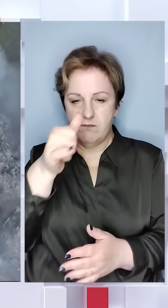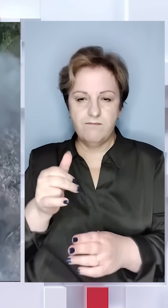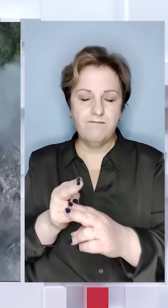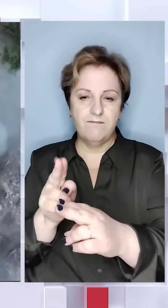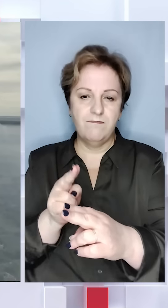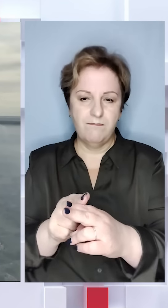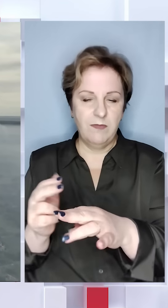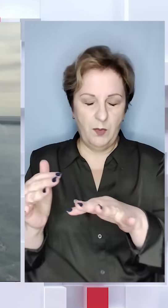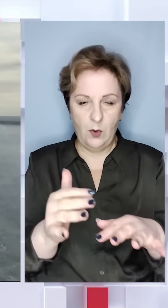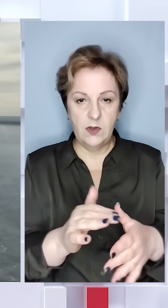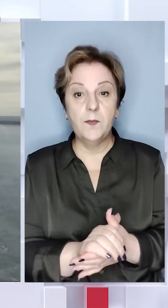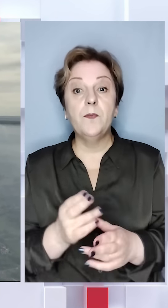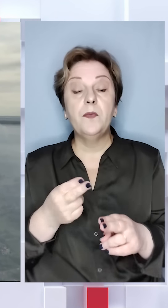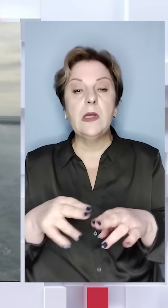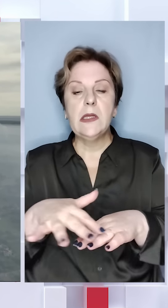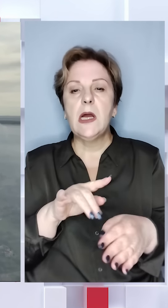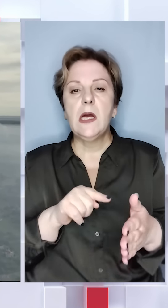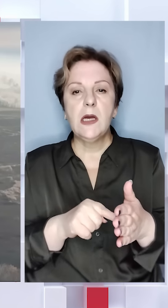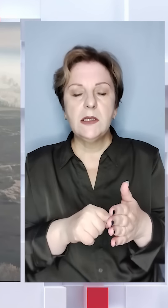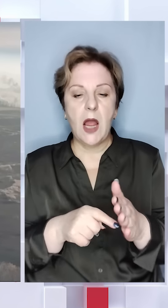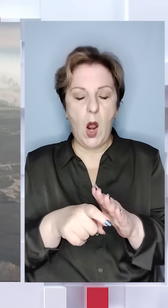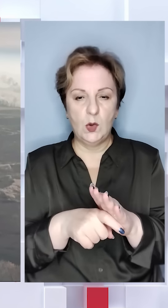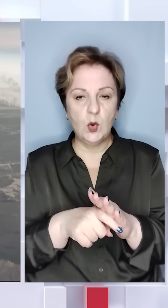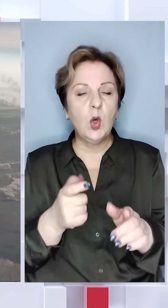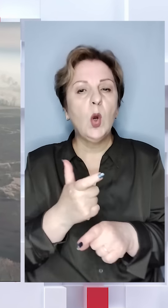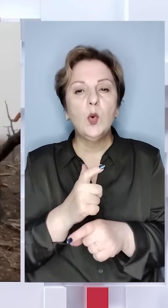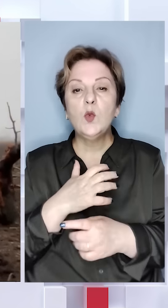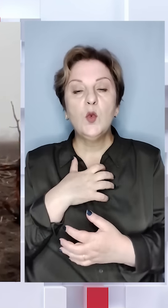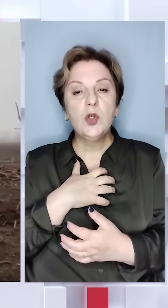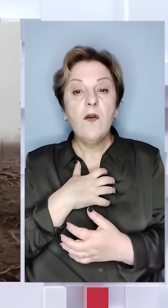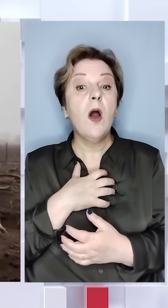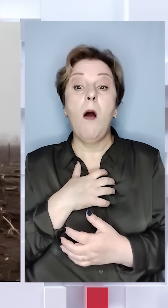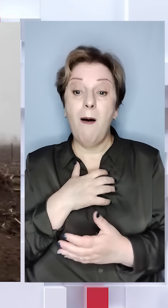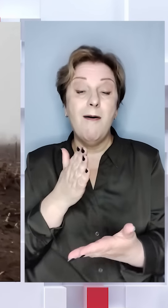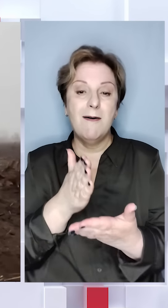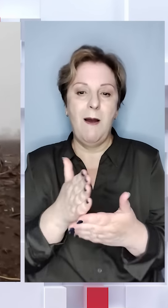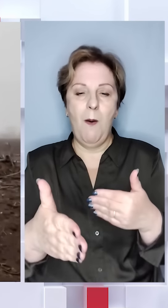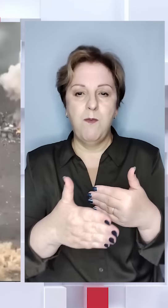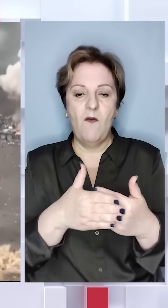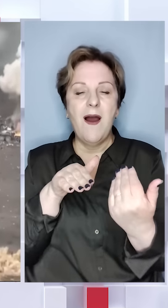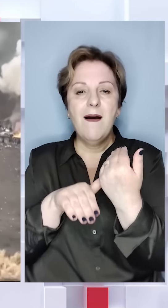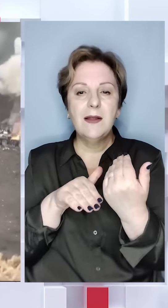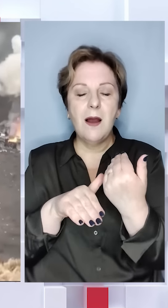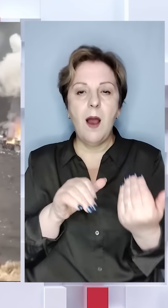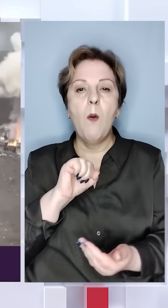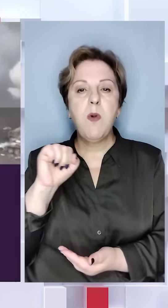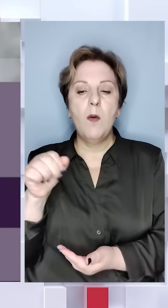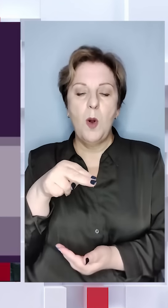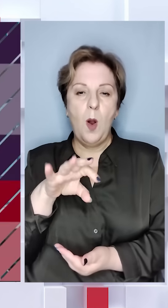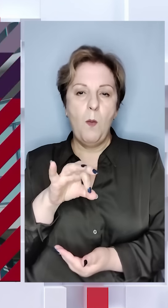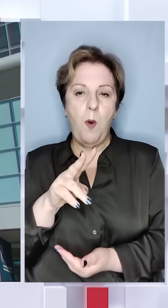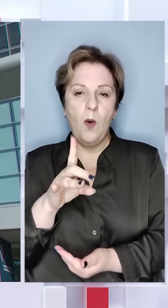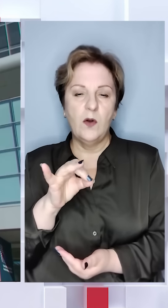йти на прорив. Цей населений пункт на Донеччині дуже важливий, бо розташований поблизу траси Бахмут-Покровськ.